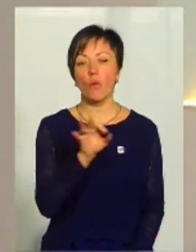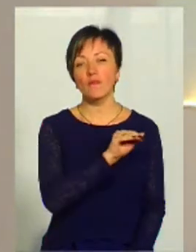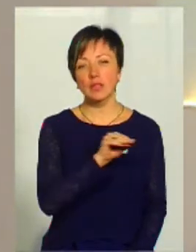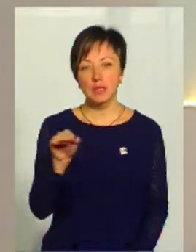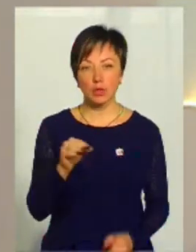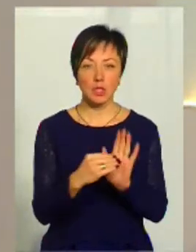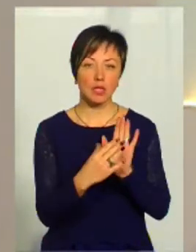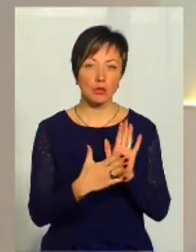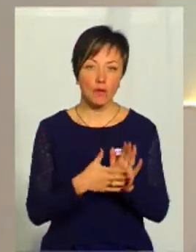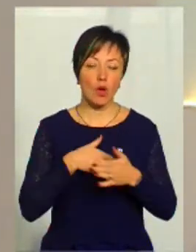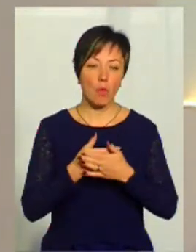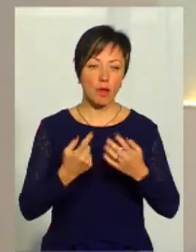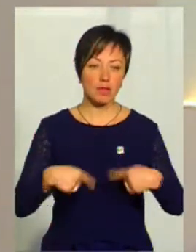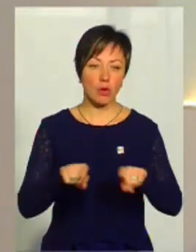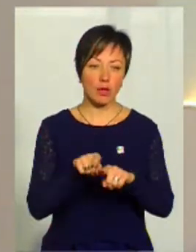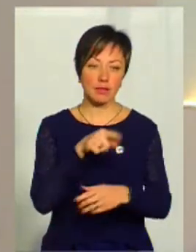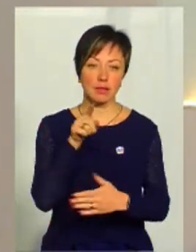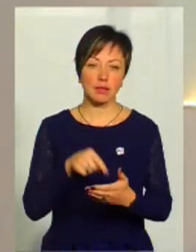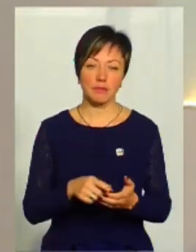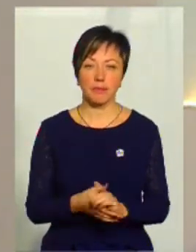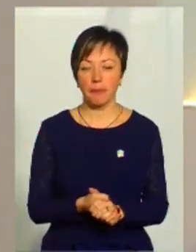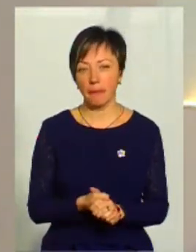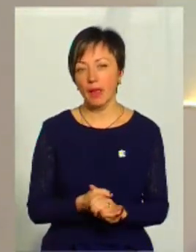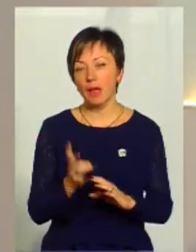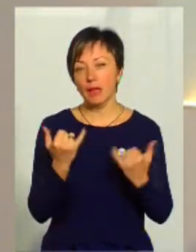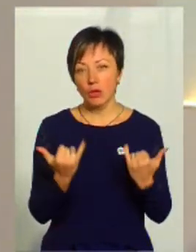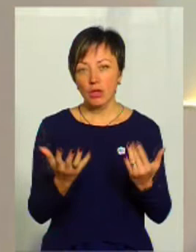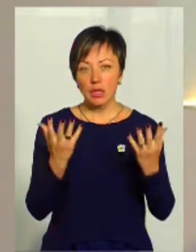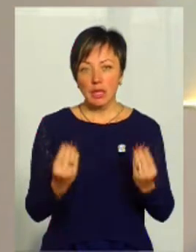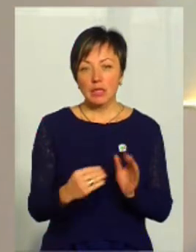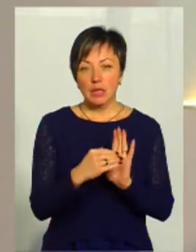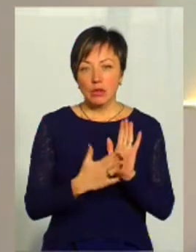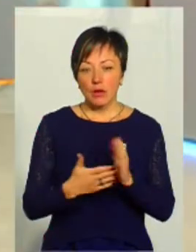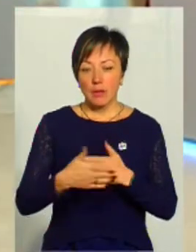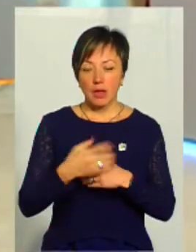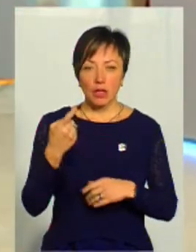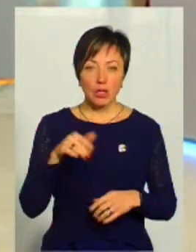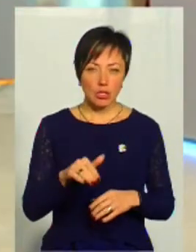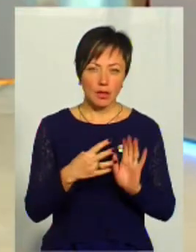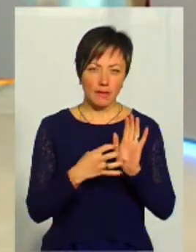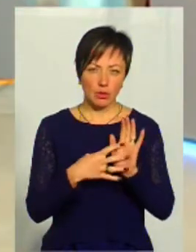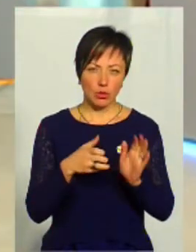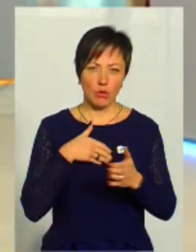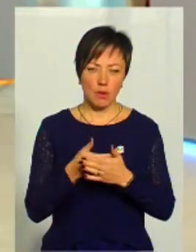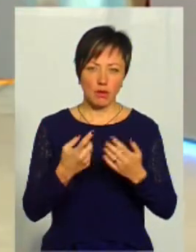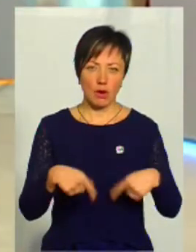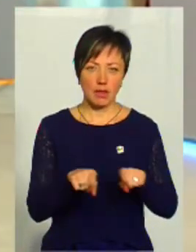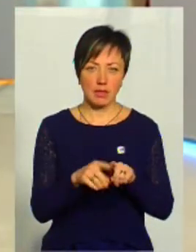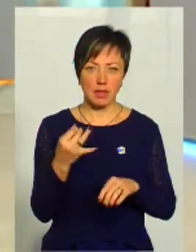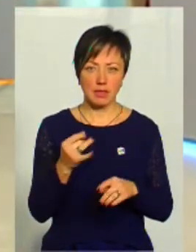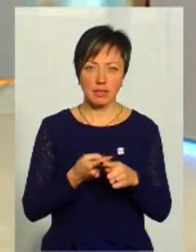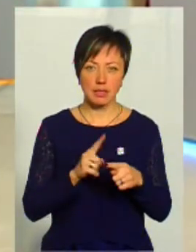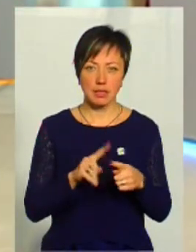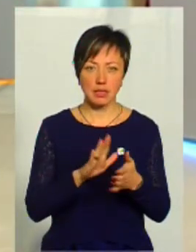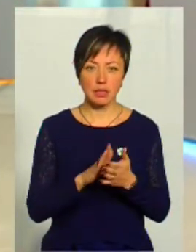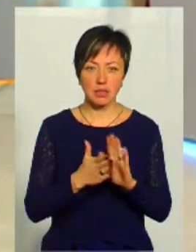зареєстрованих в області громадських організацій? Організацій? Ну, на сьогоднішній день зареєстровано близько 1900 громадських організацій. Це